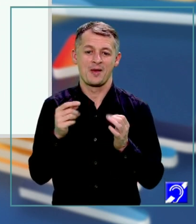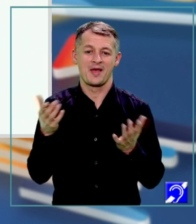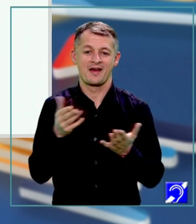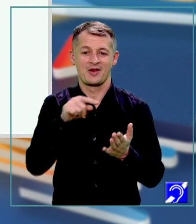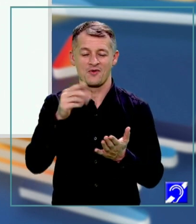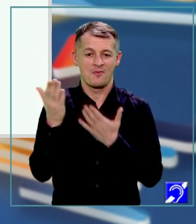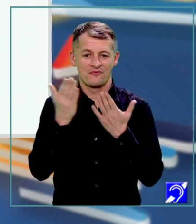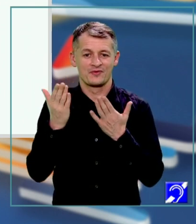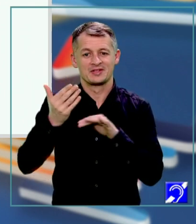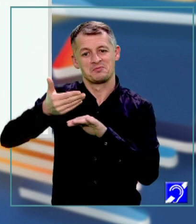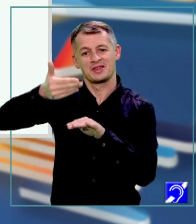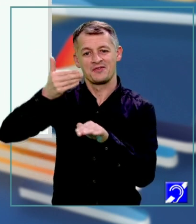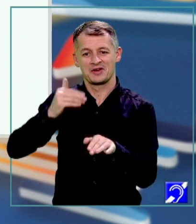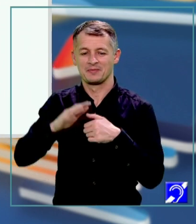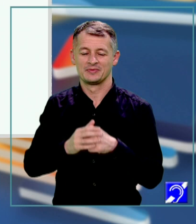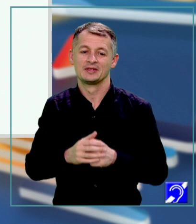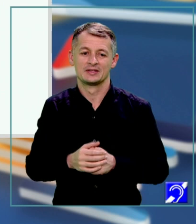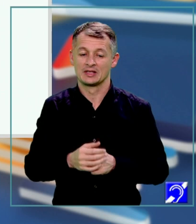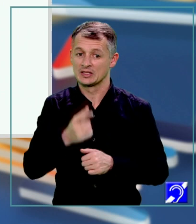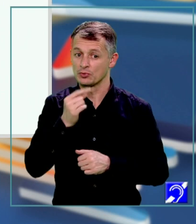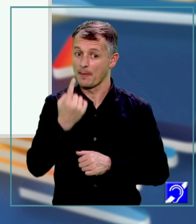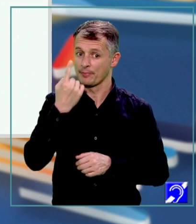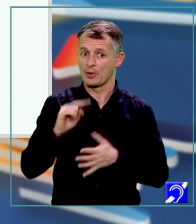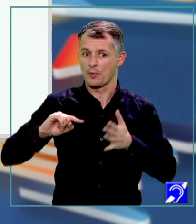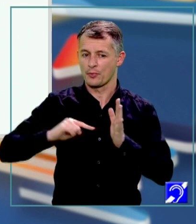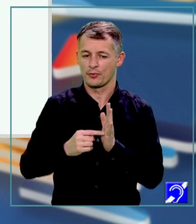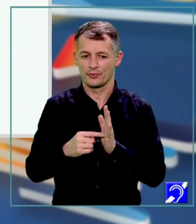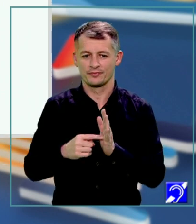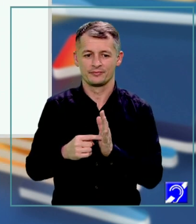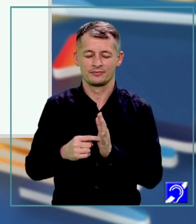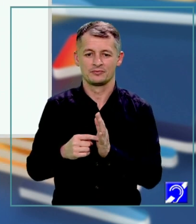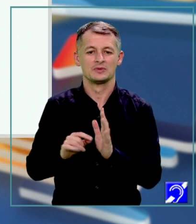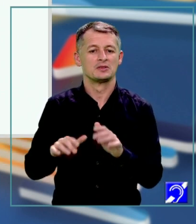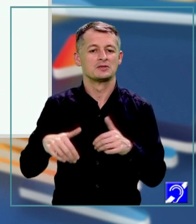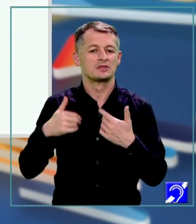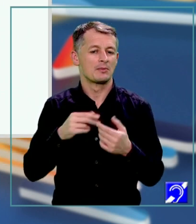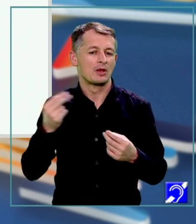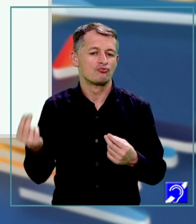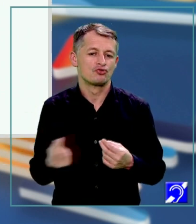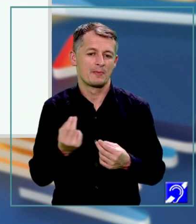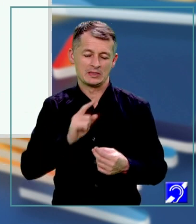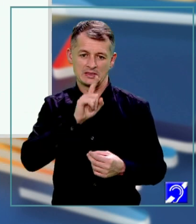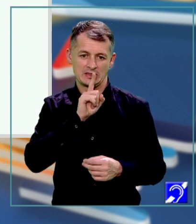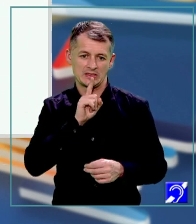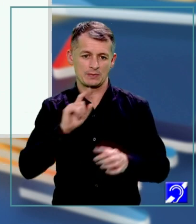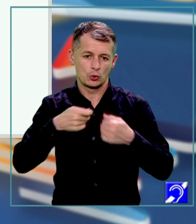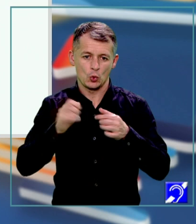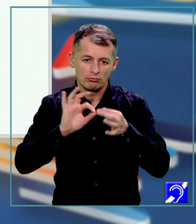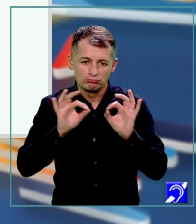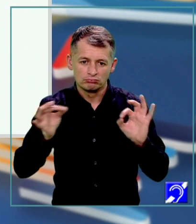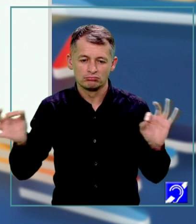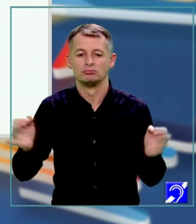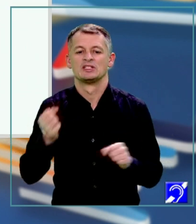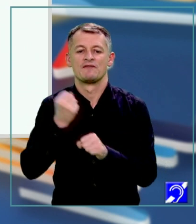anterior. Și să răspundem la primul punct, să aducem expresia la forma cea mai simplă. Asta înseamnă să efectuăm